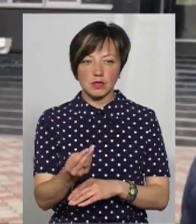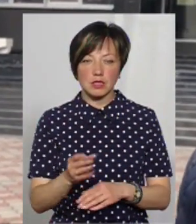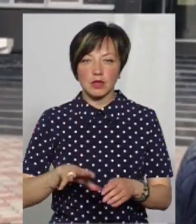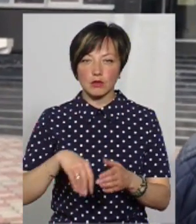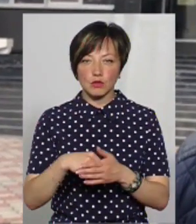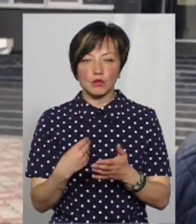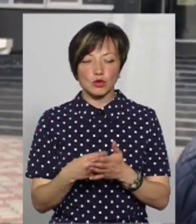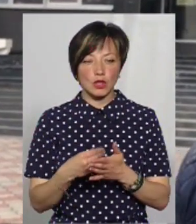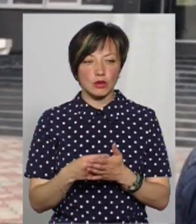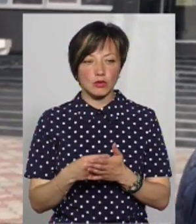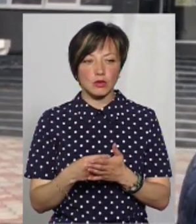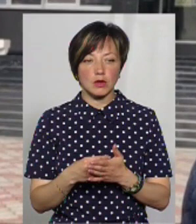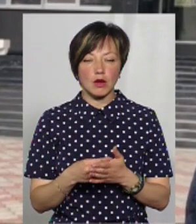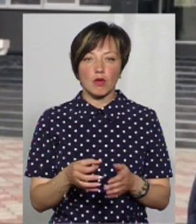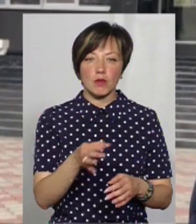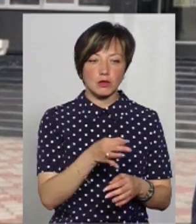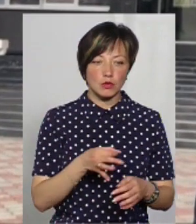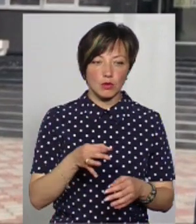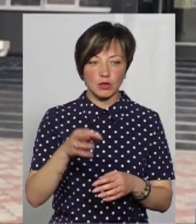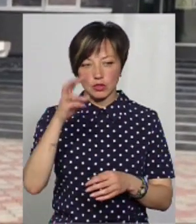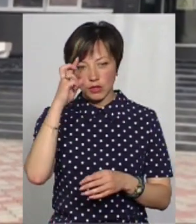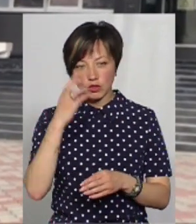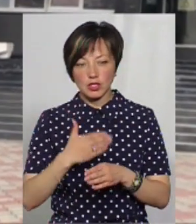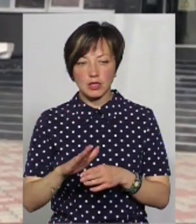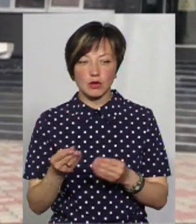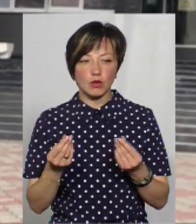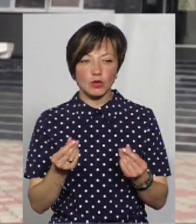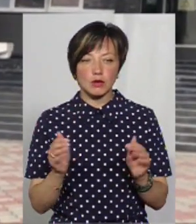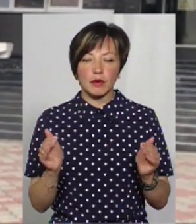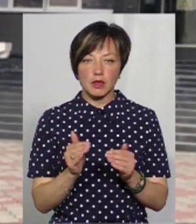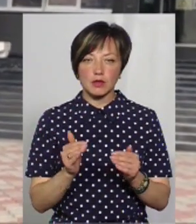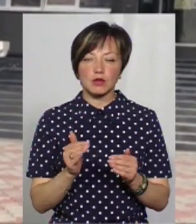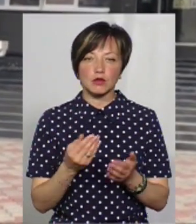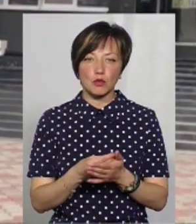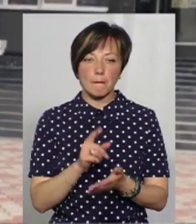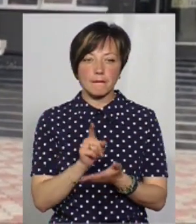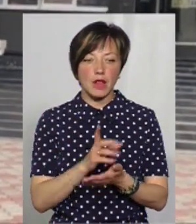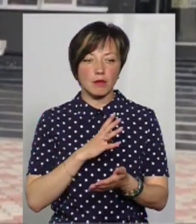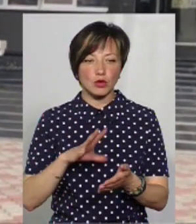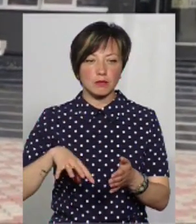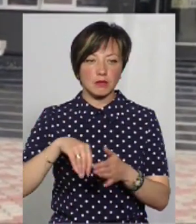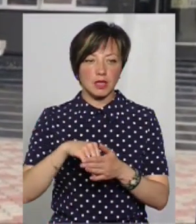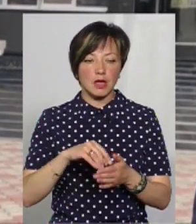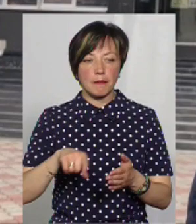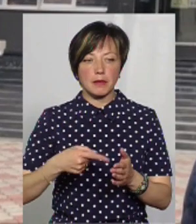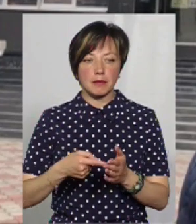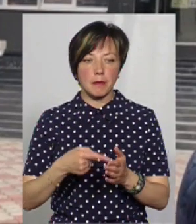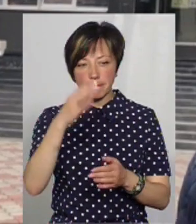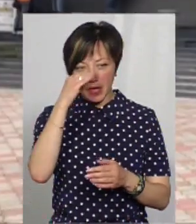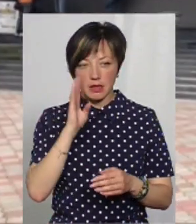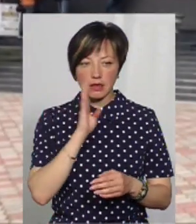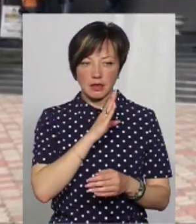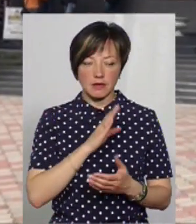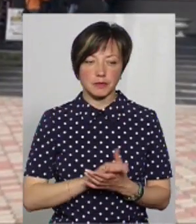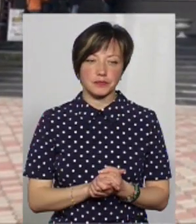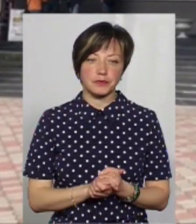рахунок бюджету. Як обласного, так і державного. Частина там коштів невелика певна сума мала бути профінансована за рахунок батьків.